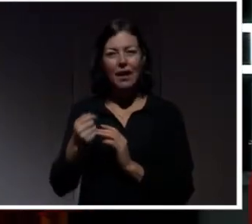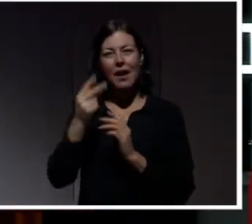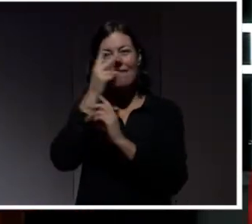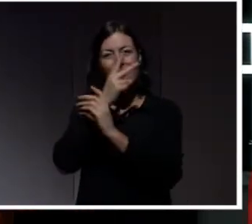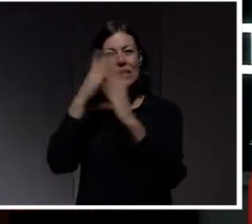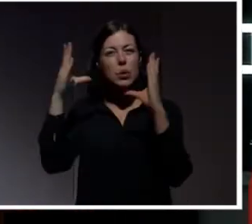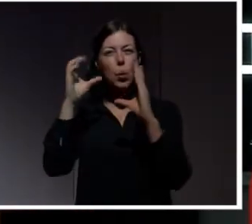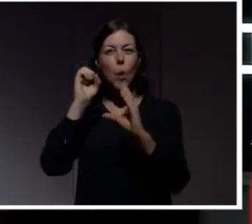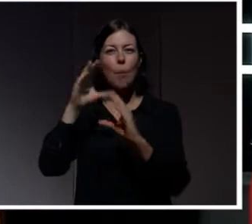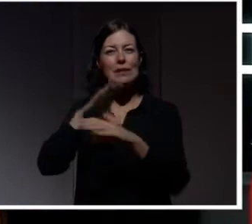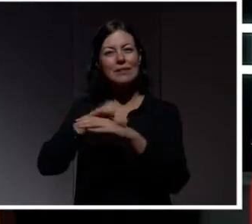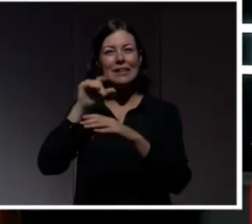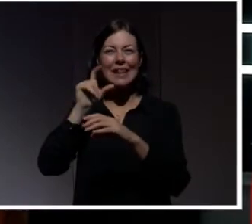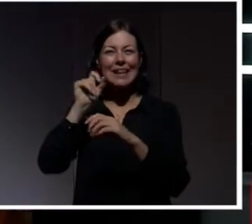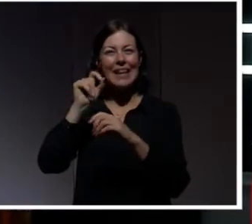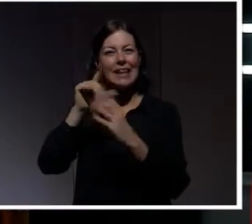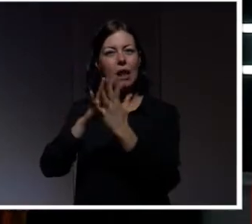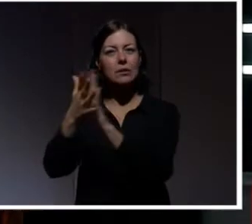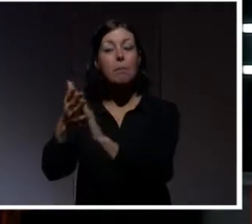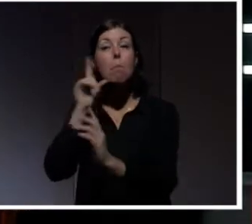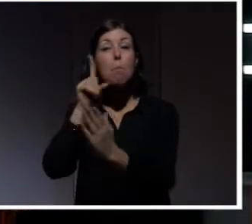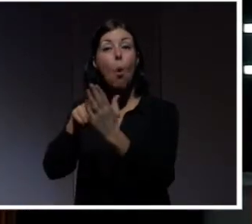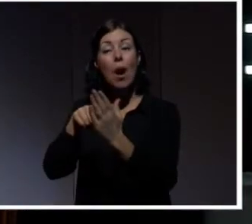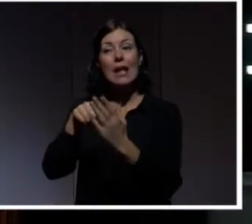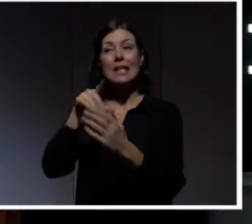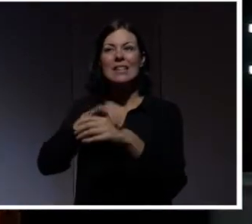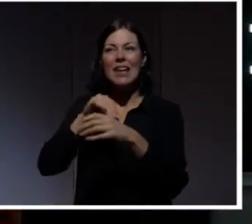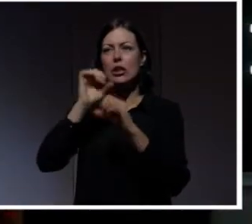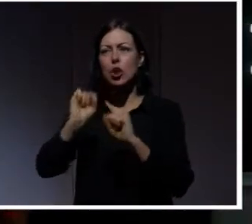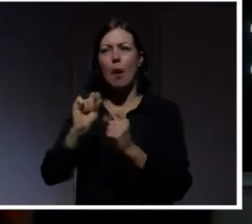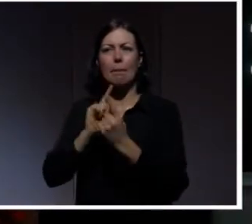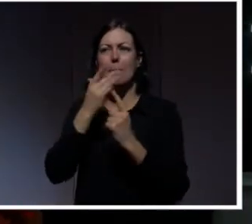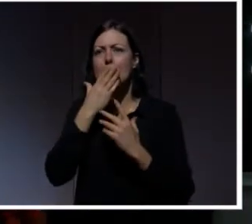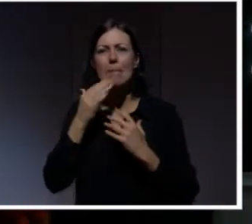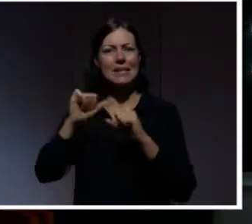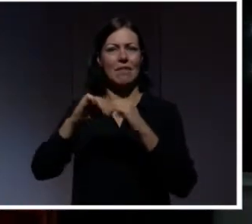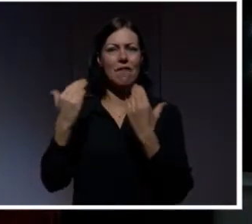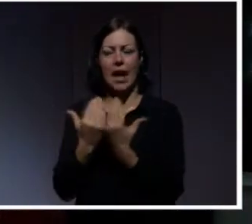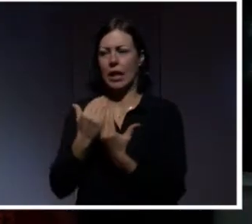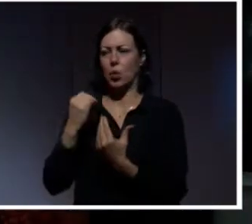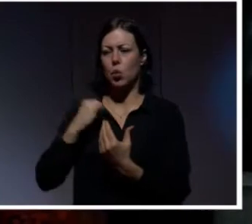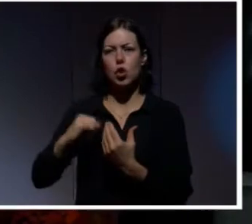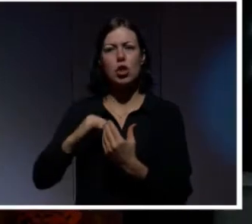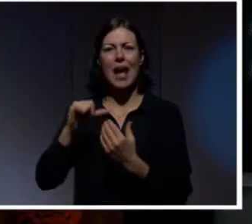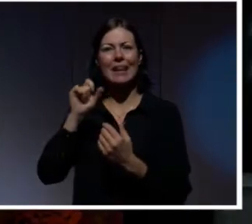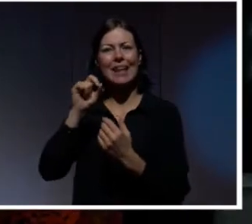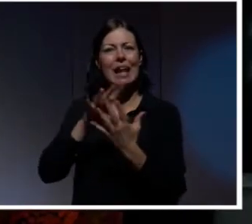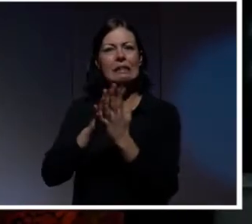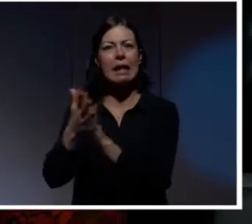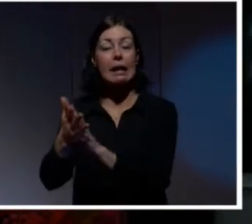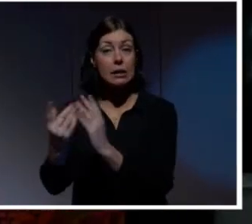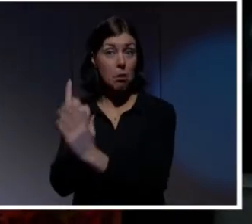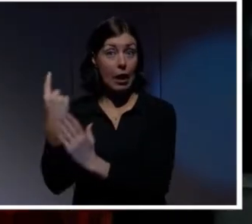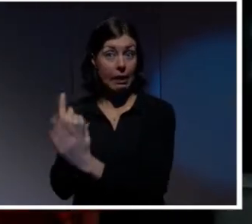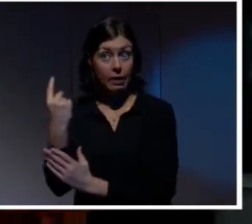om svensk digitalisering. Målet är att Sverige ska bli bäst i världen på att utnyttja digitaliseringens möjligheter. Eller